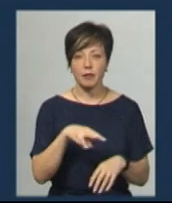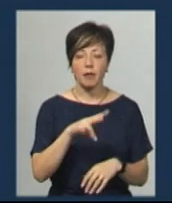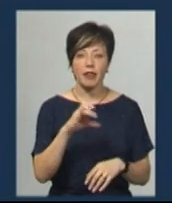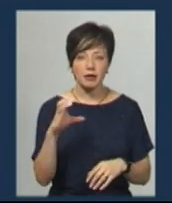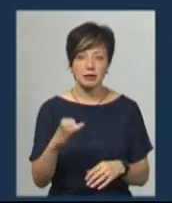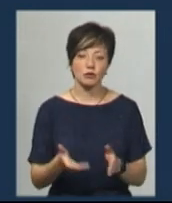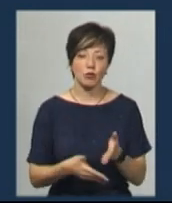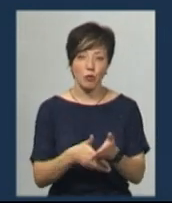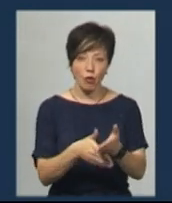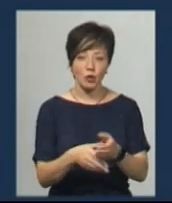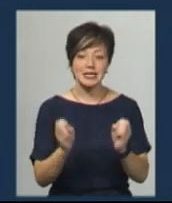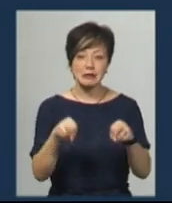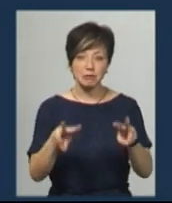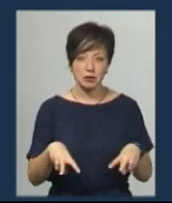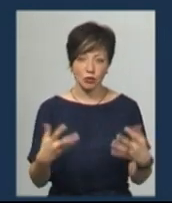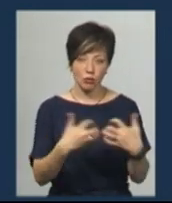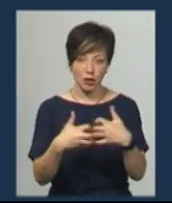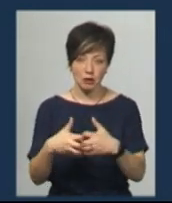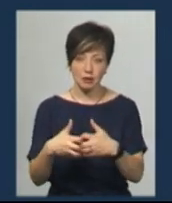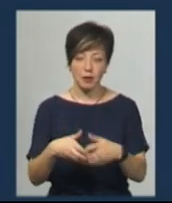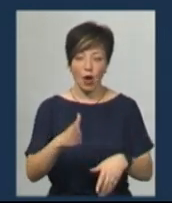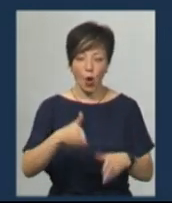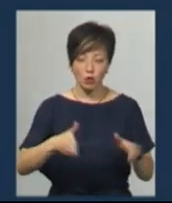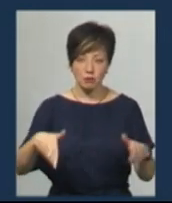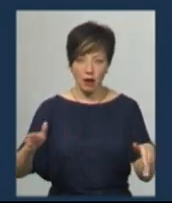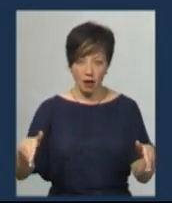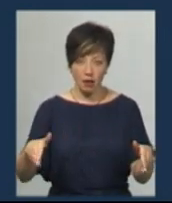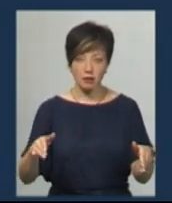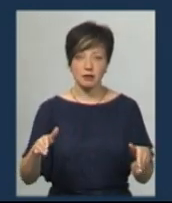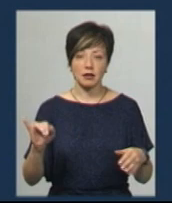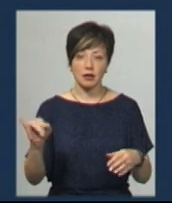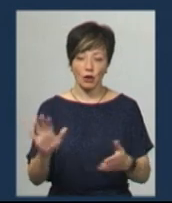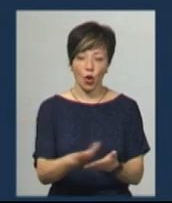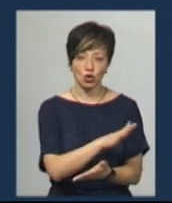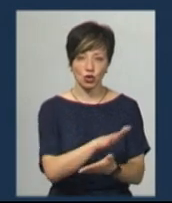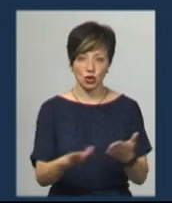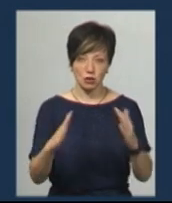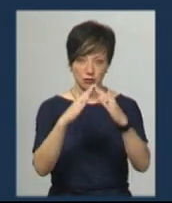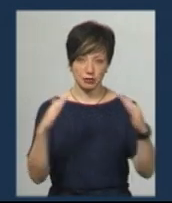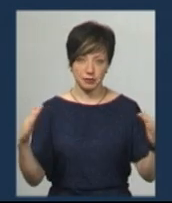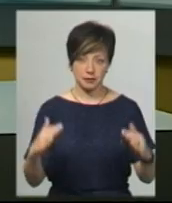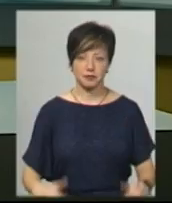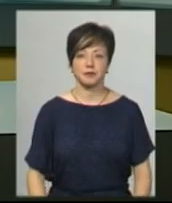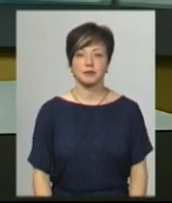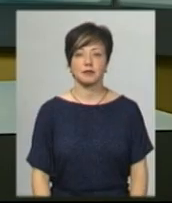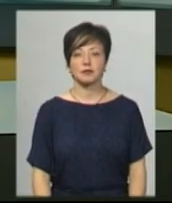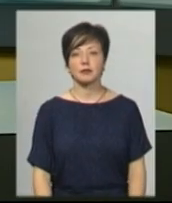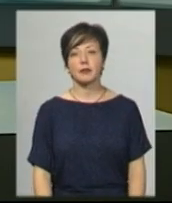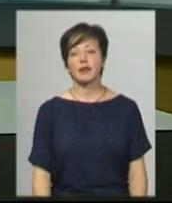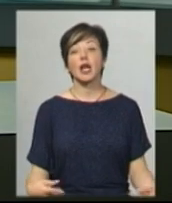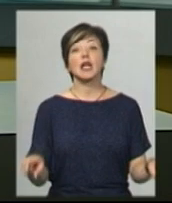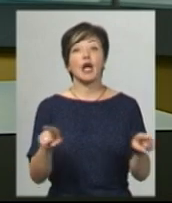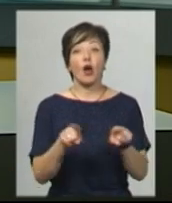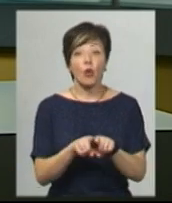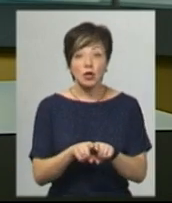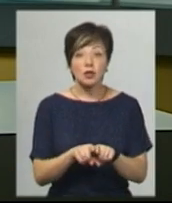допомогою аварійно-рятувального обладнання розпиляли його на частини та розчистили покрівлю. Також